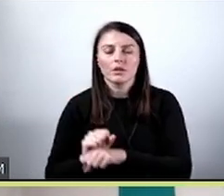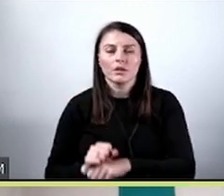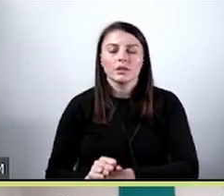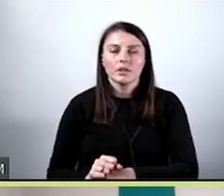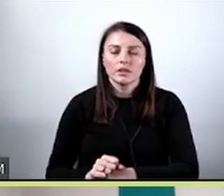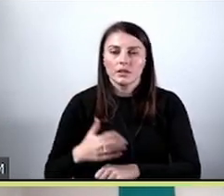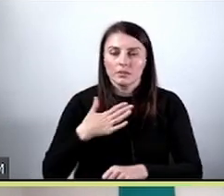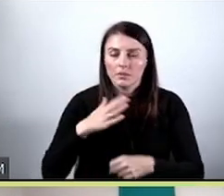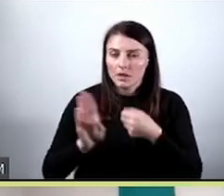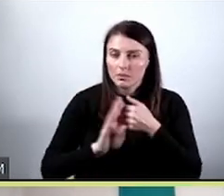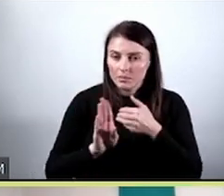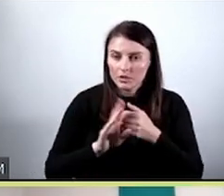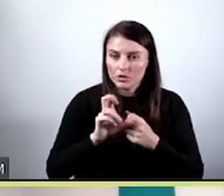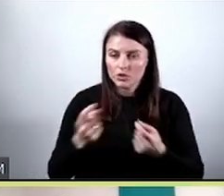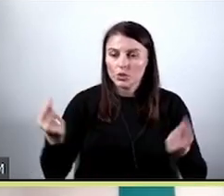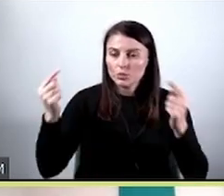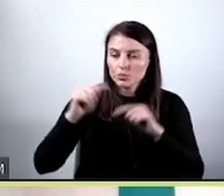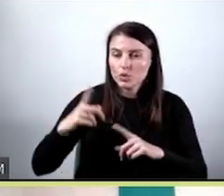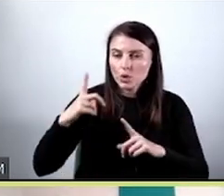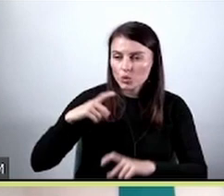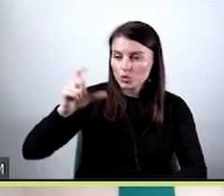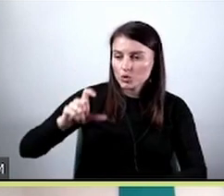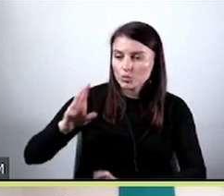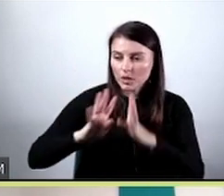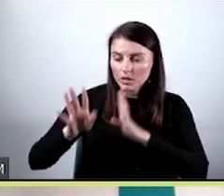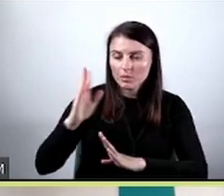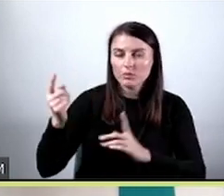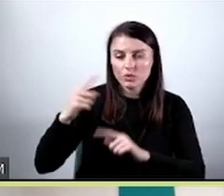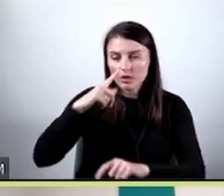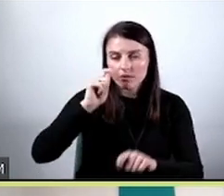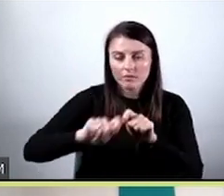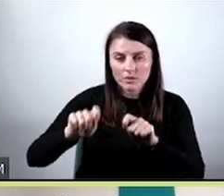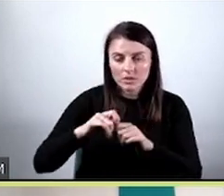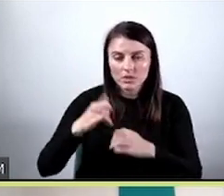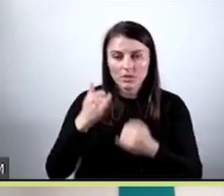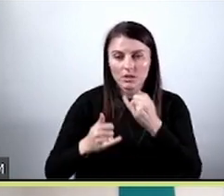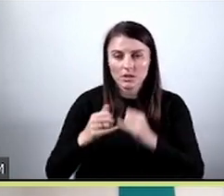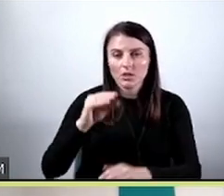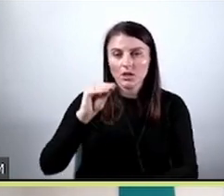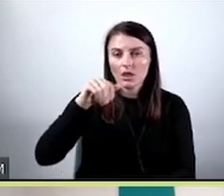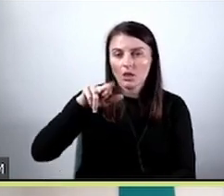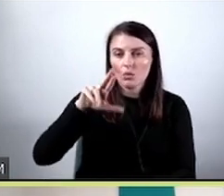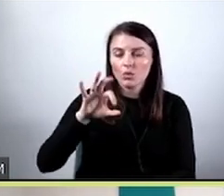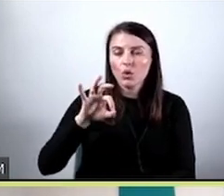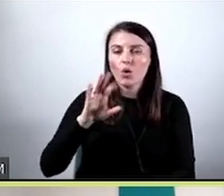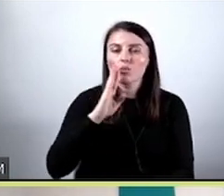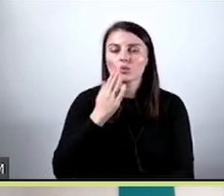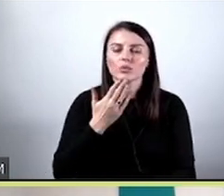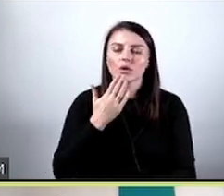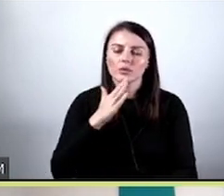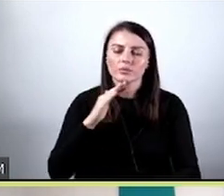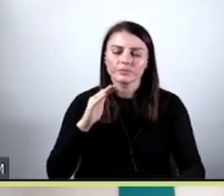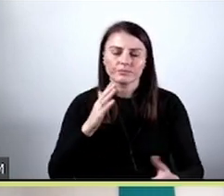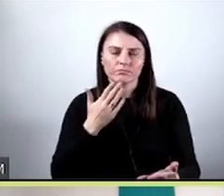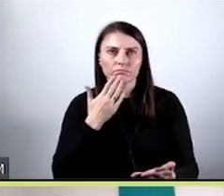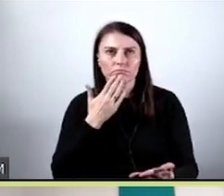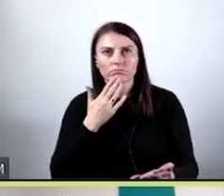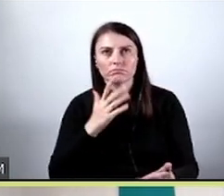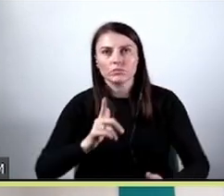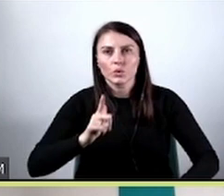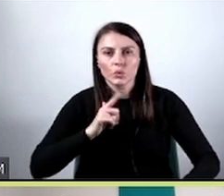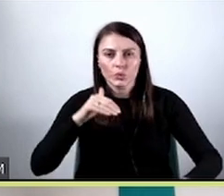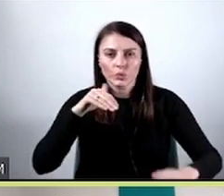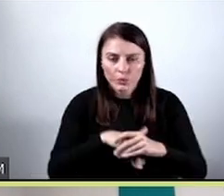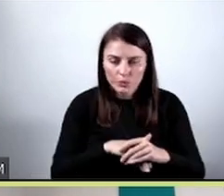wykrywa, czy klient zjawi się na omówionym wizycie. Jeżeli celem jest overbooking, postawimy na precyzję. Natomiast jeżeli celem naszym jest